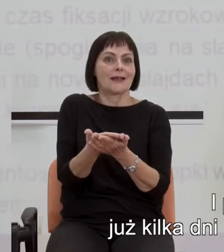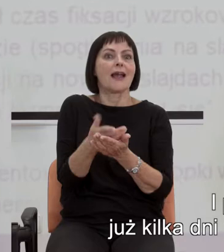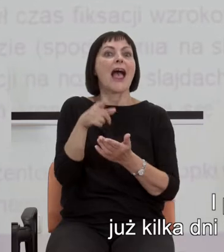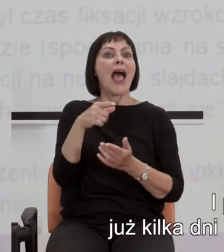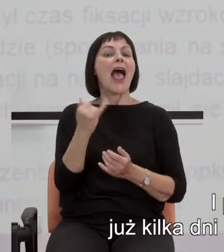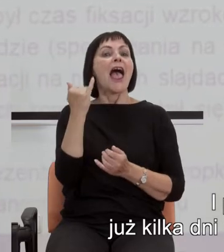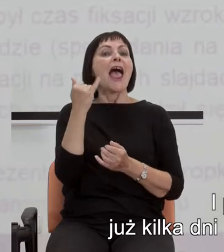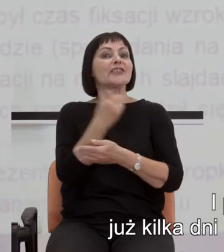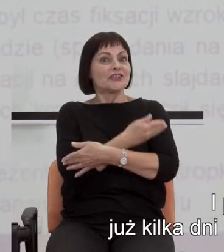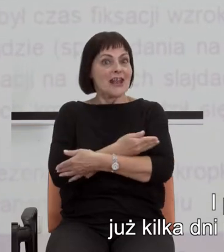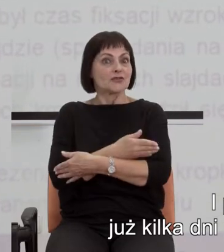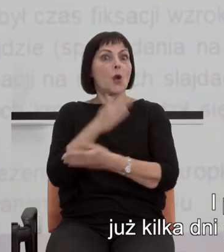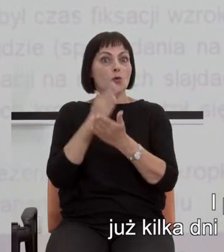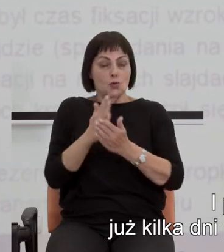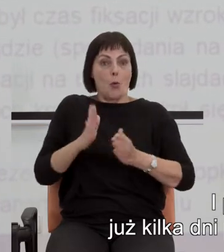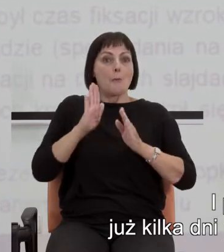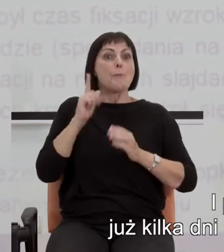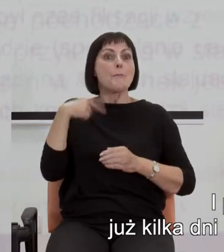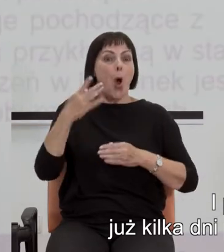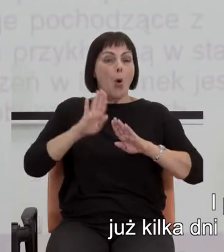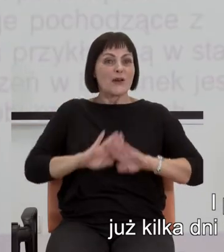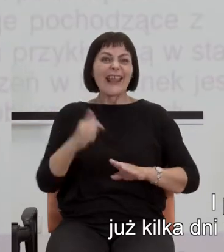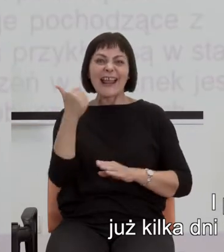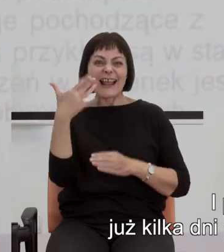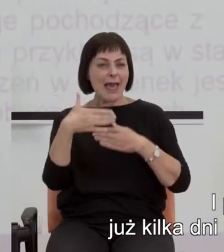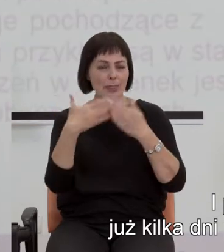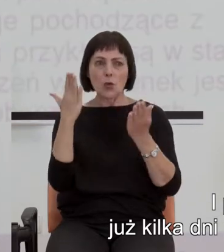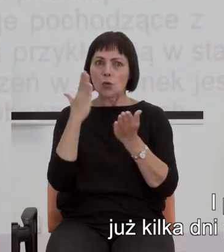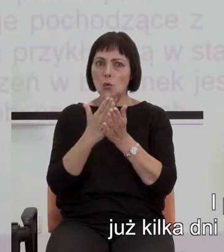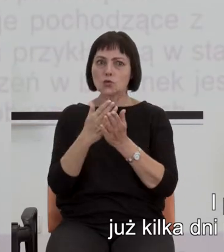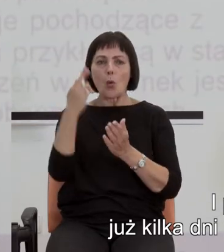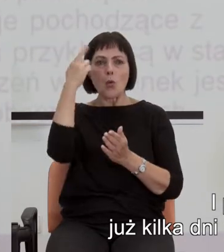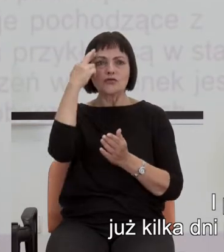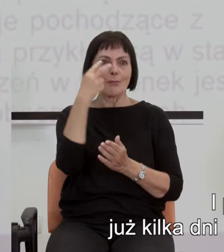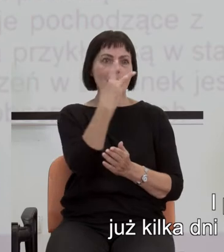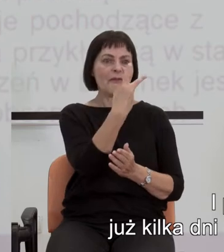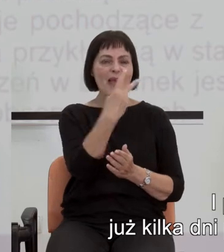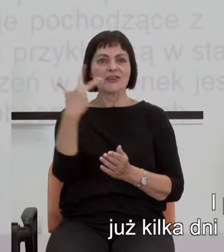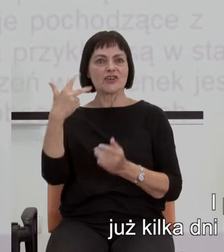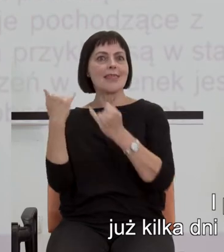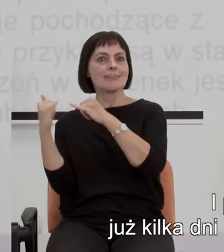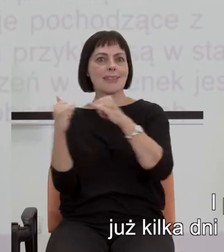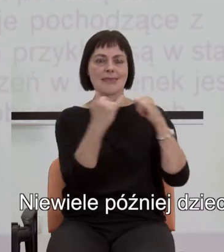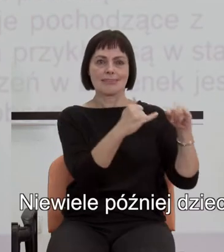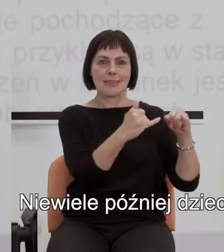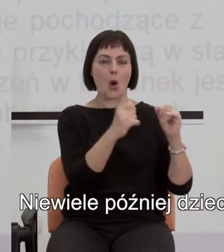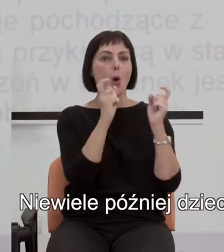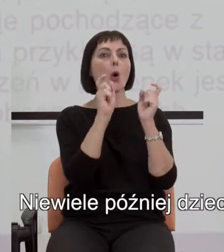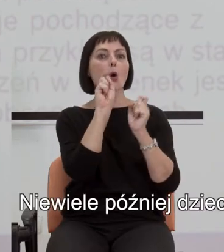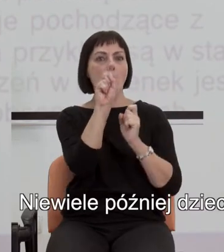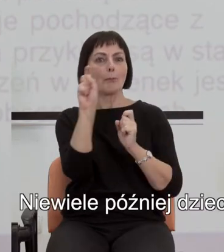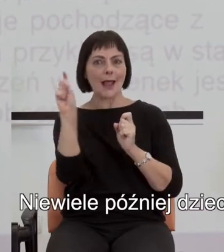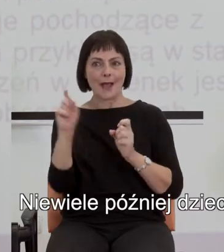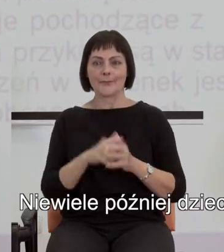dziecko już po urodzeniu kilka dni rozróżnia dwie od trzech kropek. Niewiele